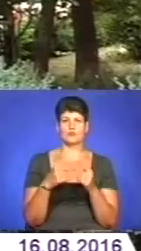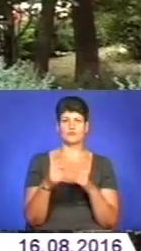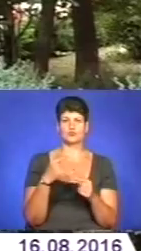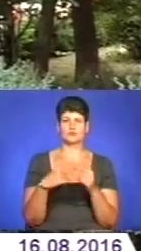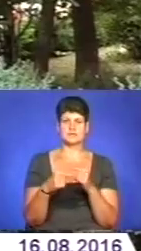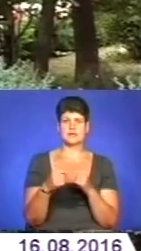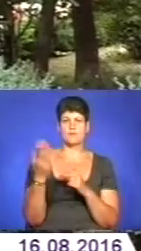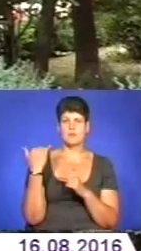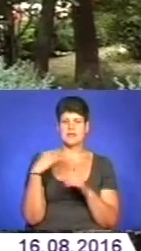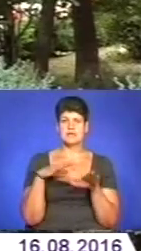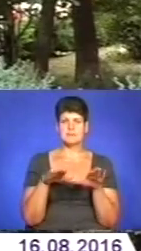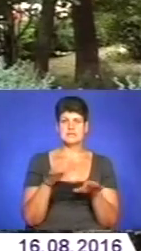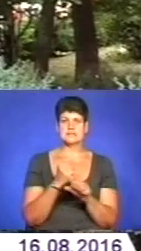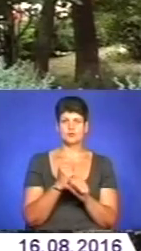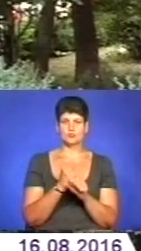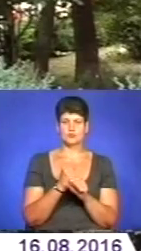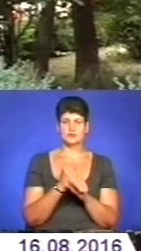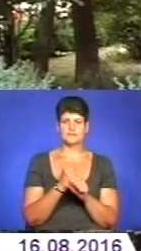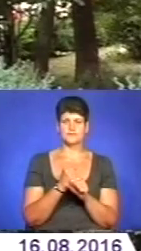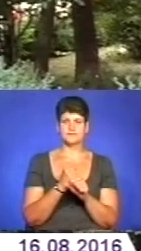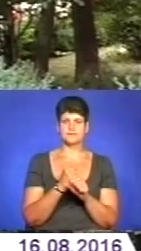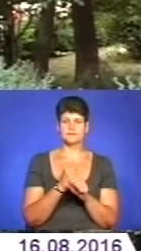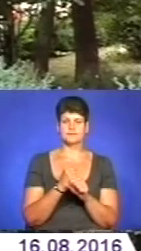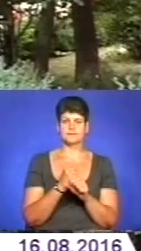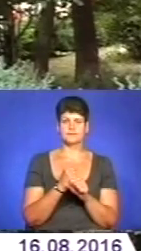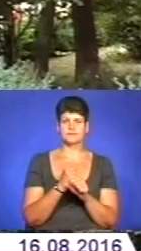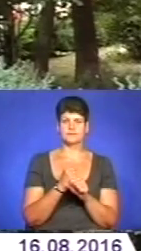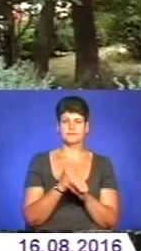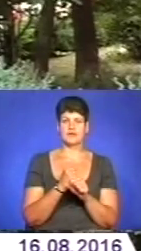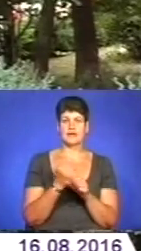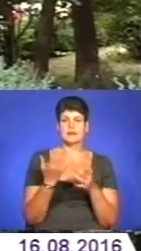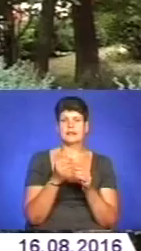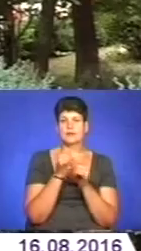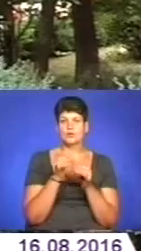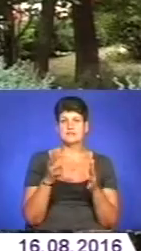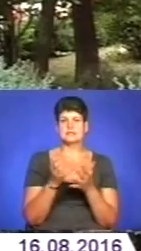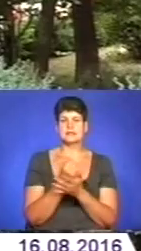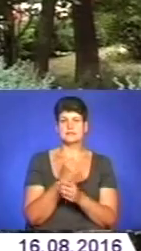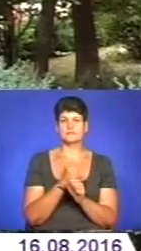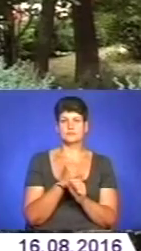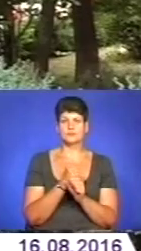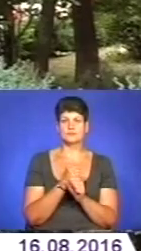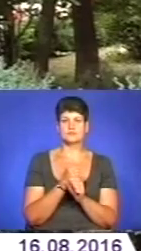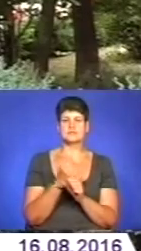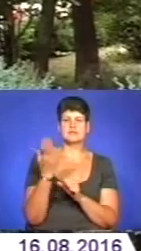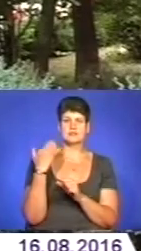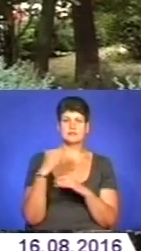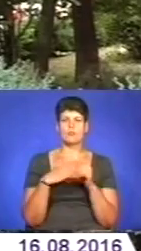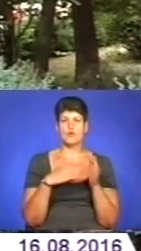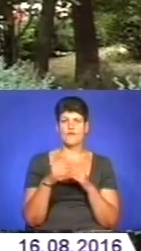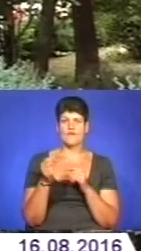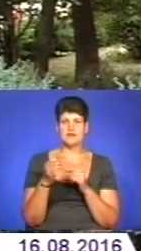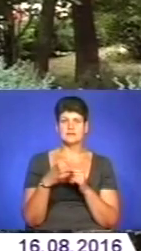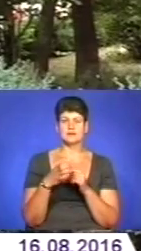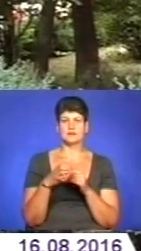попереднє місце роботи, в міру певних там обставин, які, може, не могли на тій місце праці з однобутим досвідом, за професією, вони